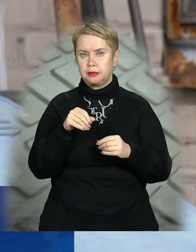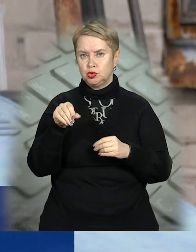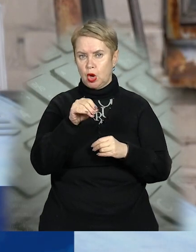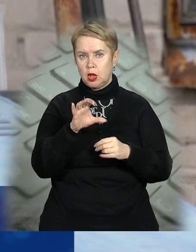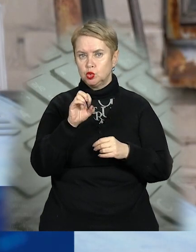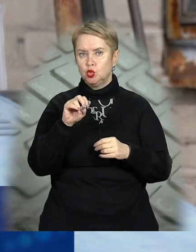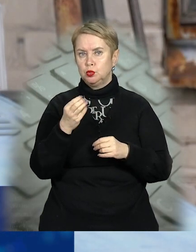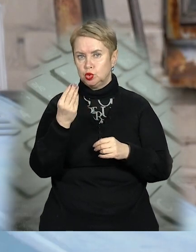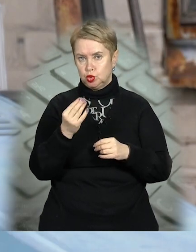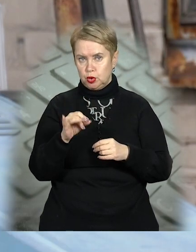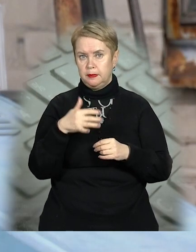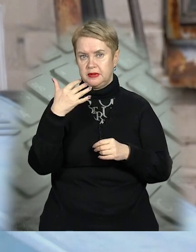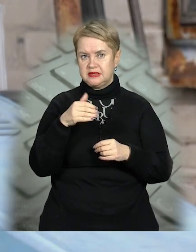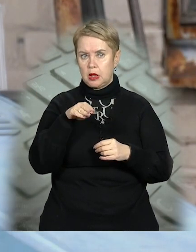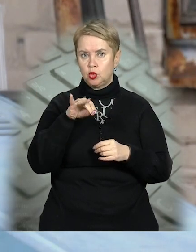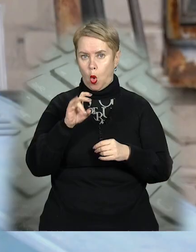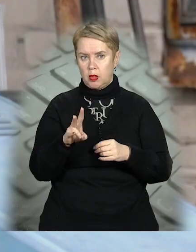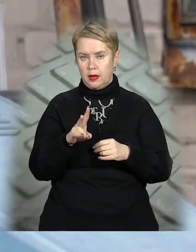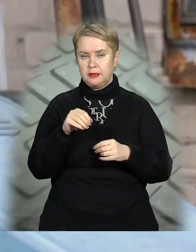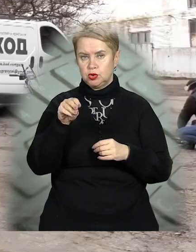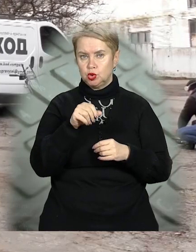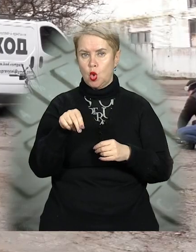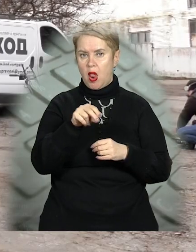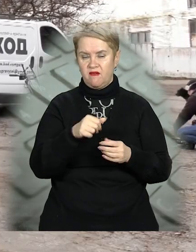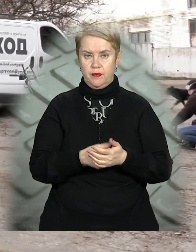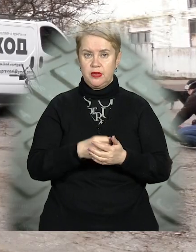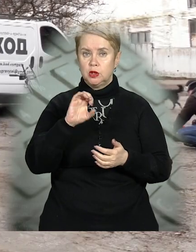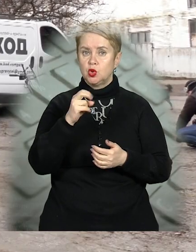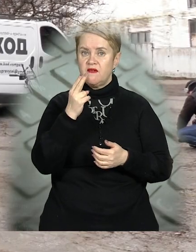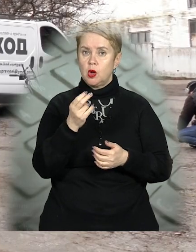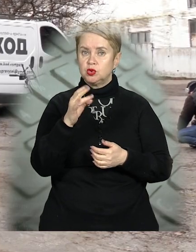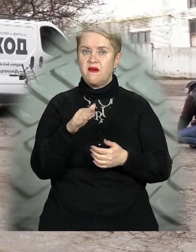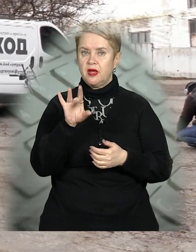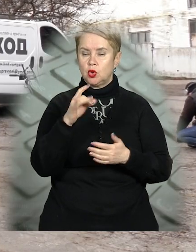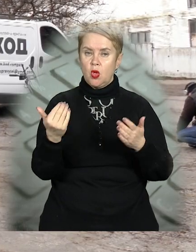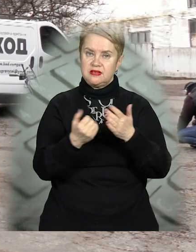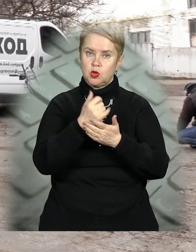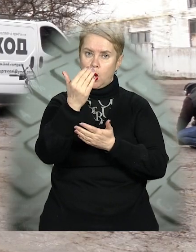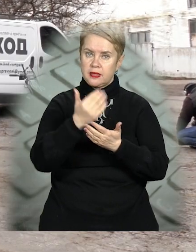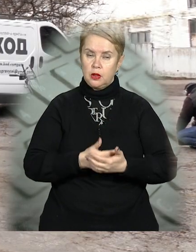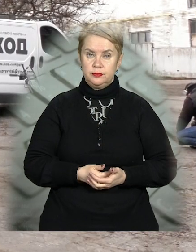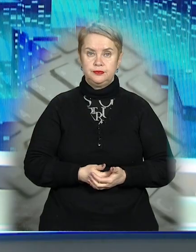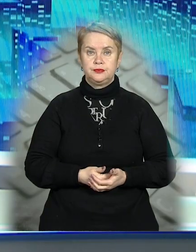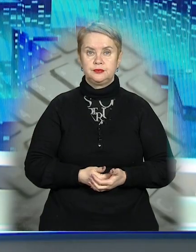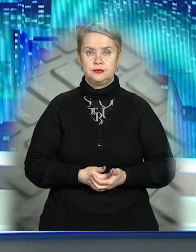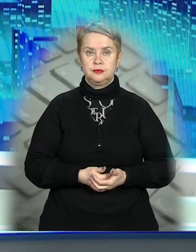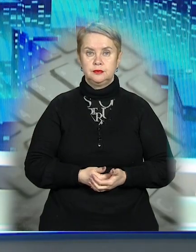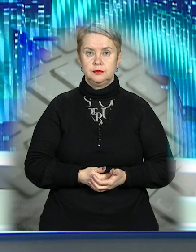суміші і 50 тонн піщано-сольової. Софія Куценко, Дмитро Вєтров, новини 11 каналу.